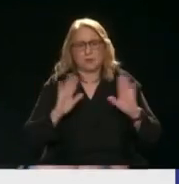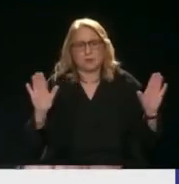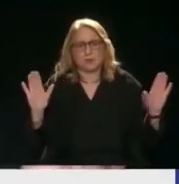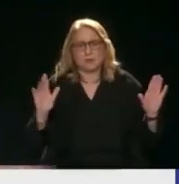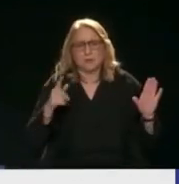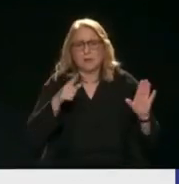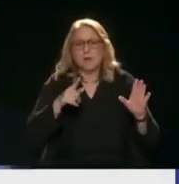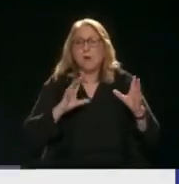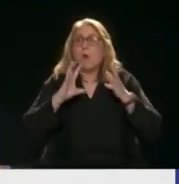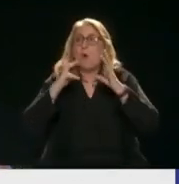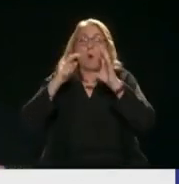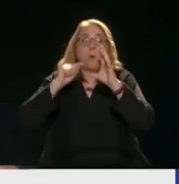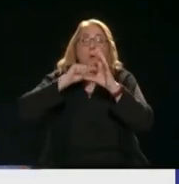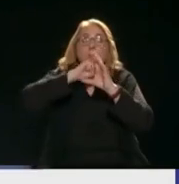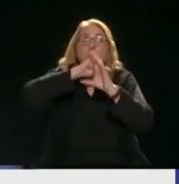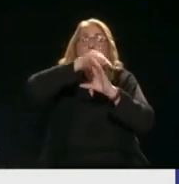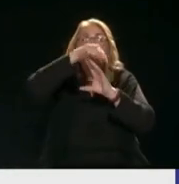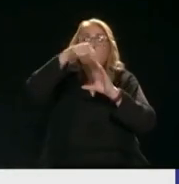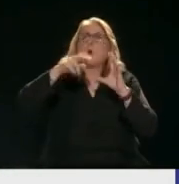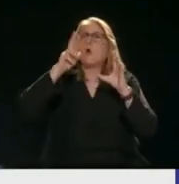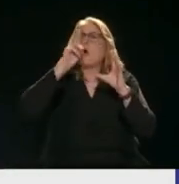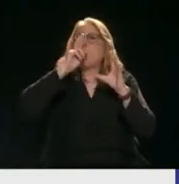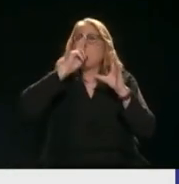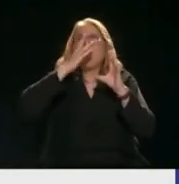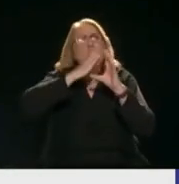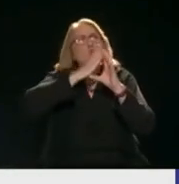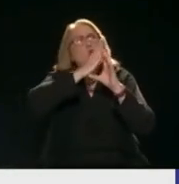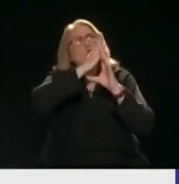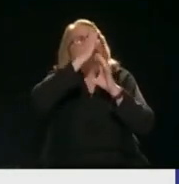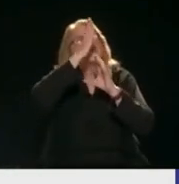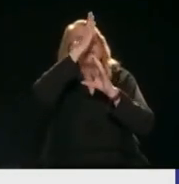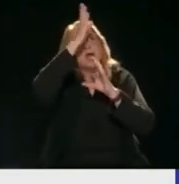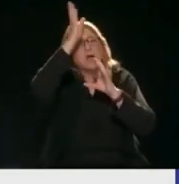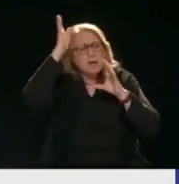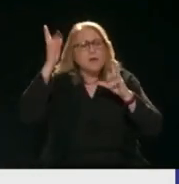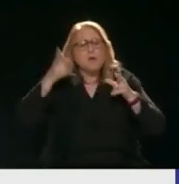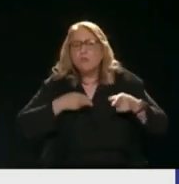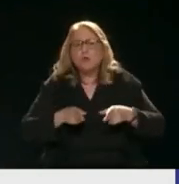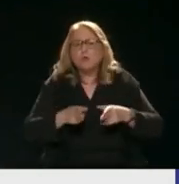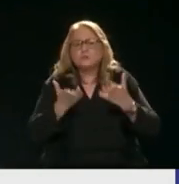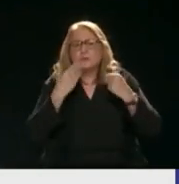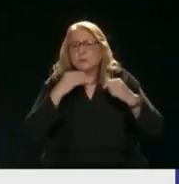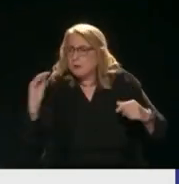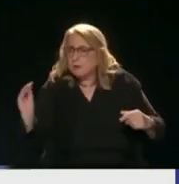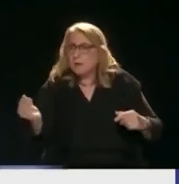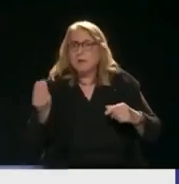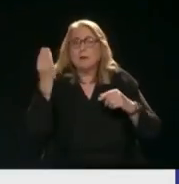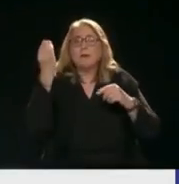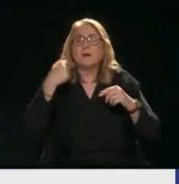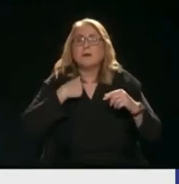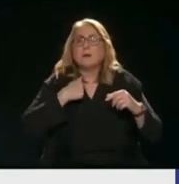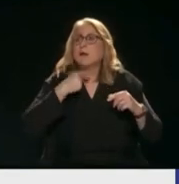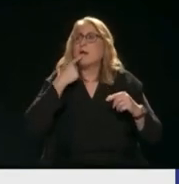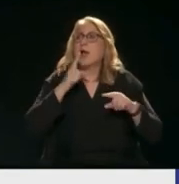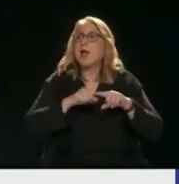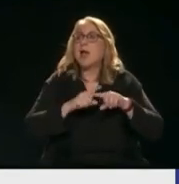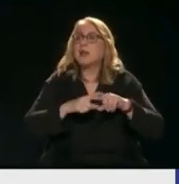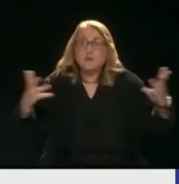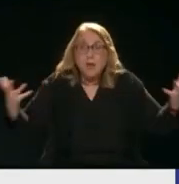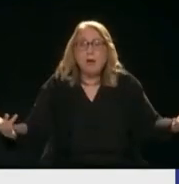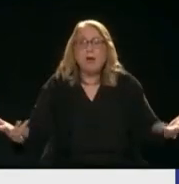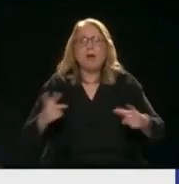πας, όπου και να βρεθείς Στην τούτρα να βρεθείς Στη Ρωσία σε ένα μέρος που δεν υπάρχει δρόμος Και πεις Έλληνας Ό,τι θέλεις